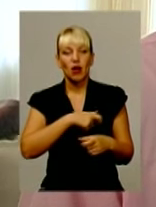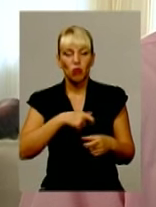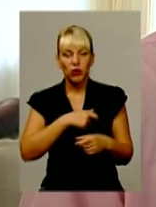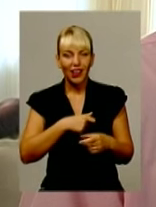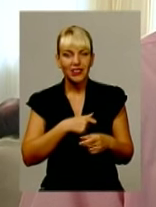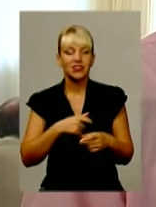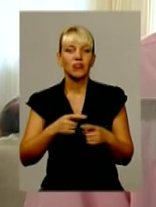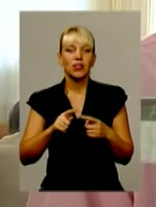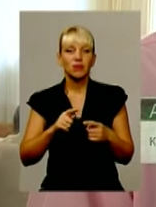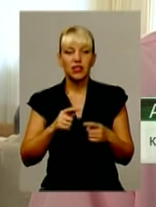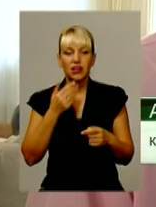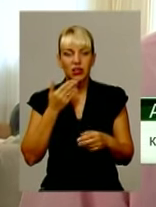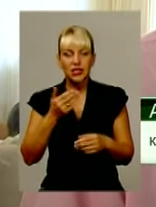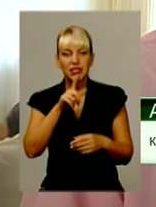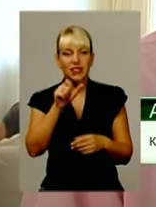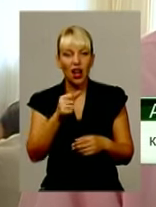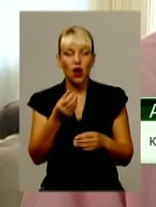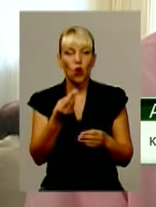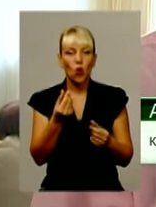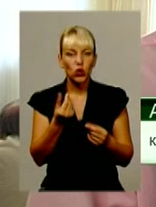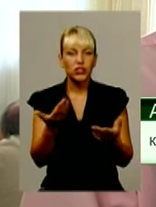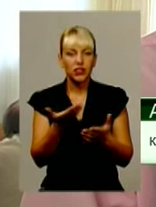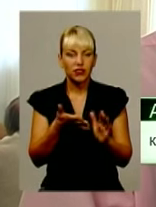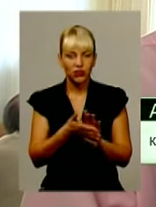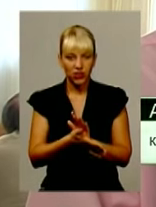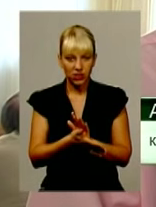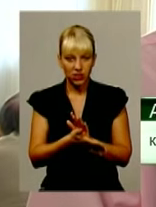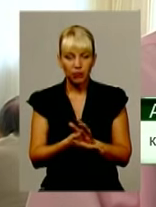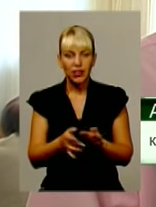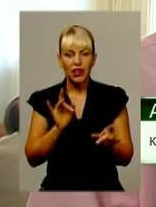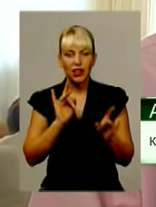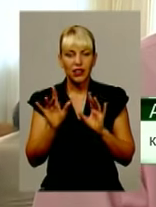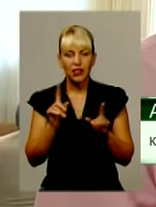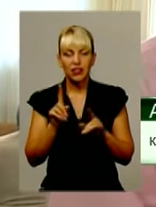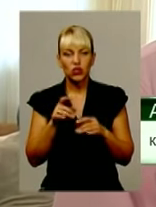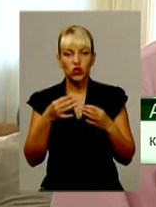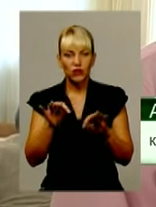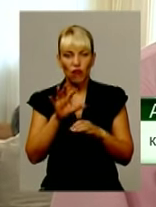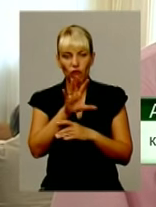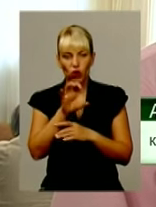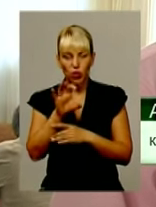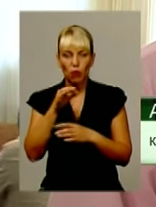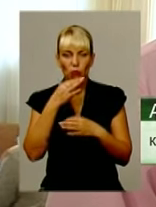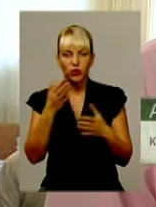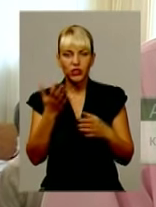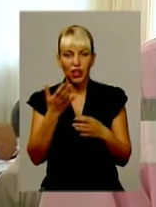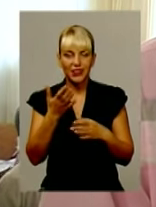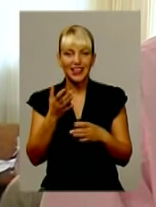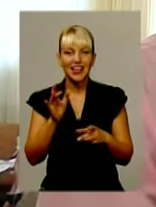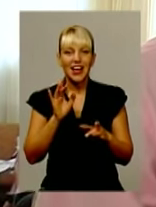«Мисливець за рекламою – такий мобільний додаток, який дозволяє фотографувати будь-який рекламний носій